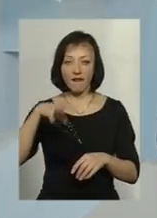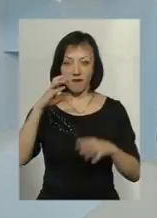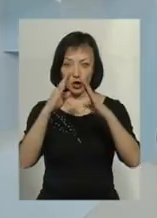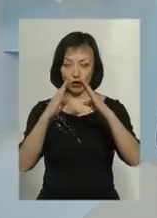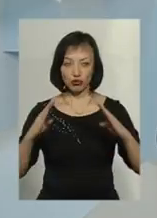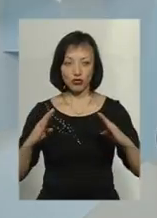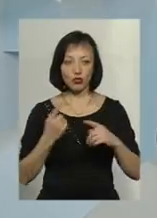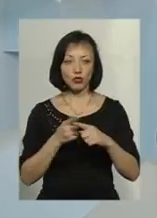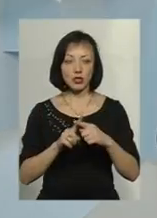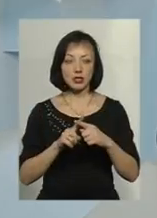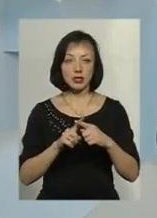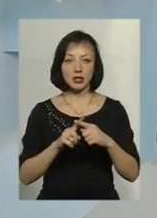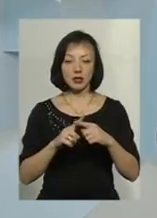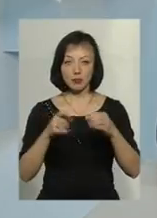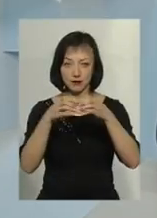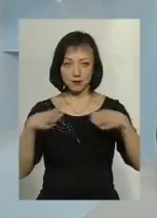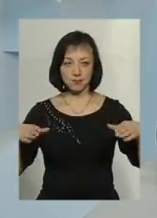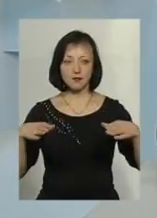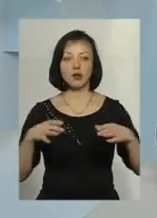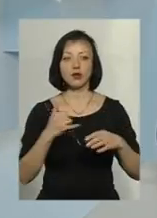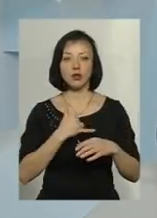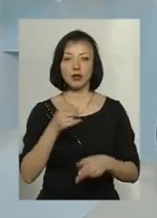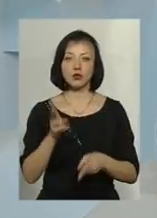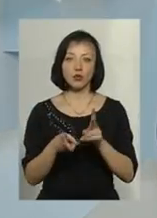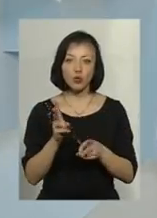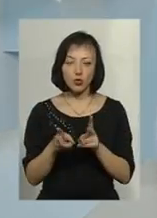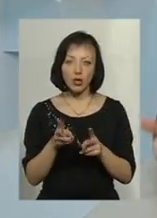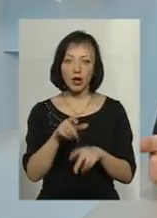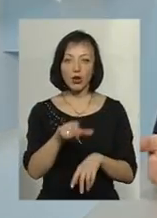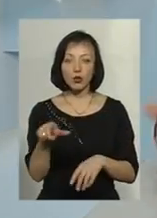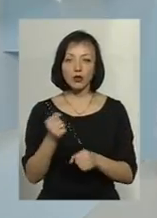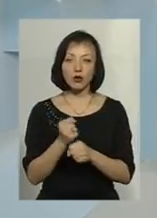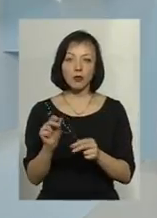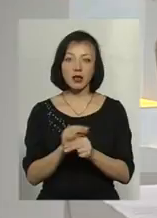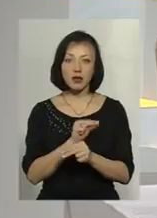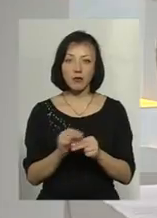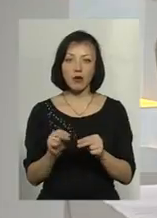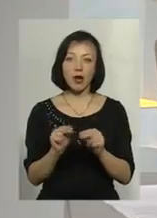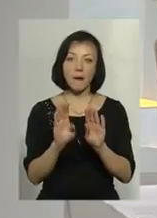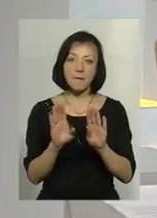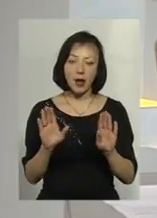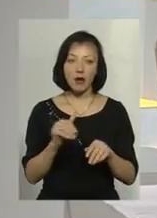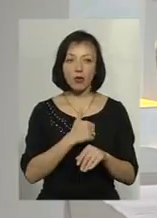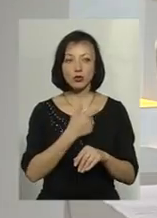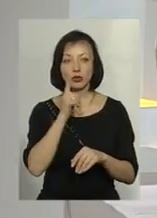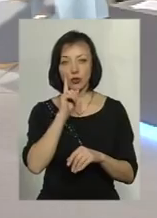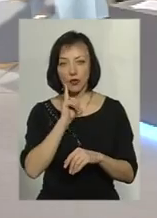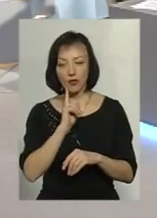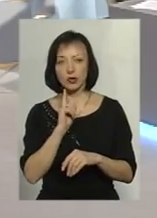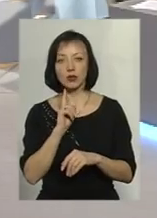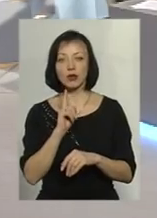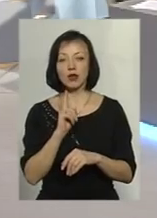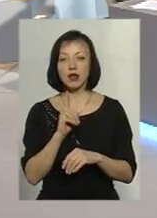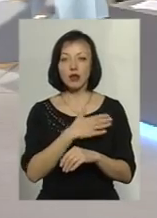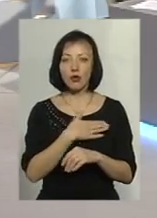набуло масового поширення в кухнях, ну, люди роблять ремонт, меблі. хочеться комфорту, хочеться,